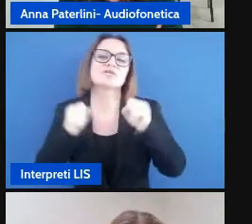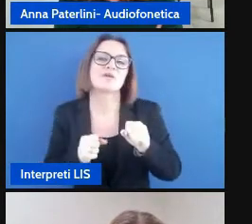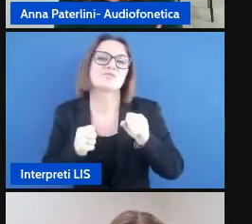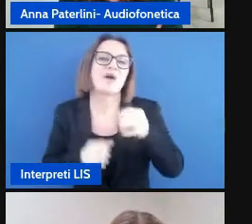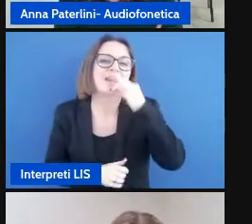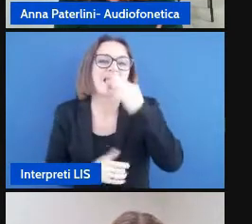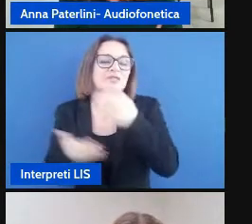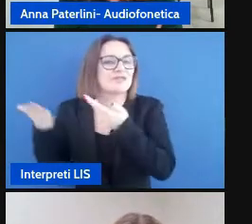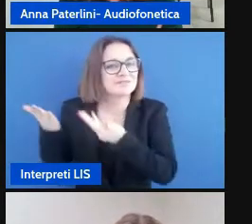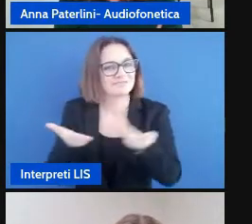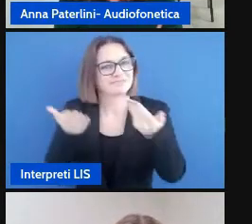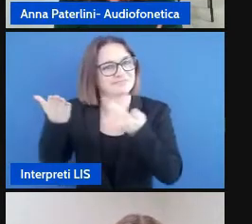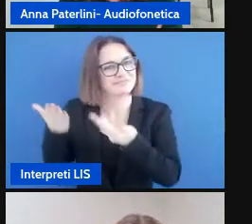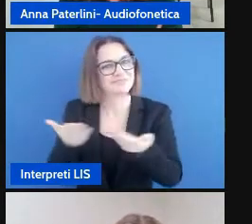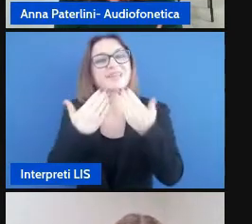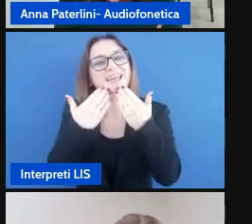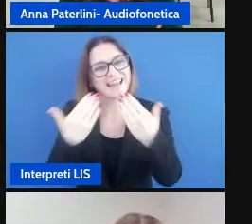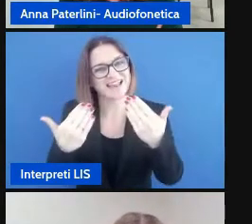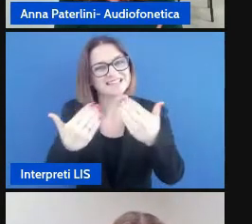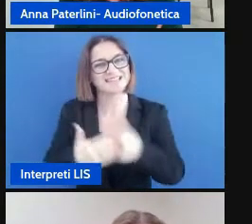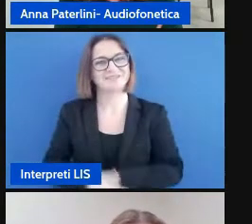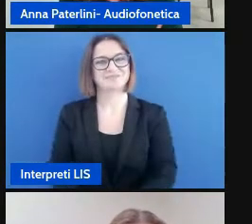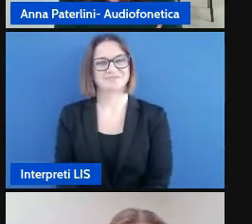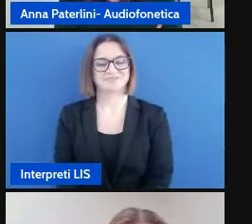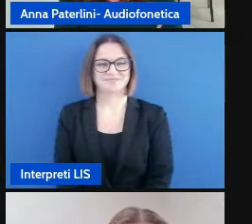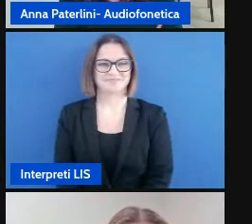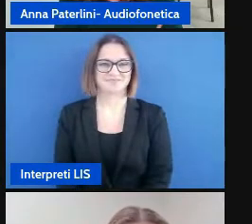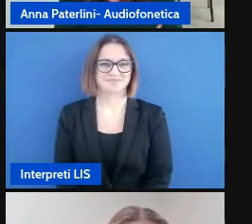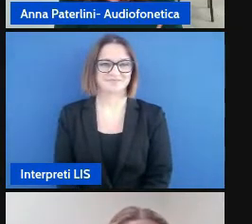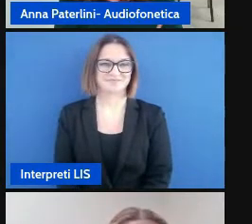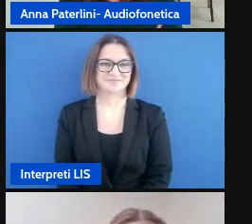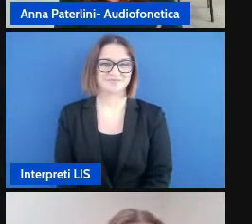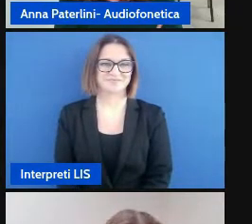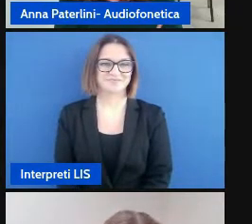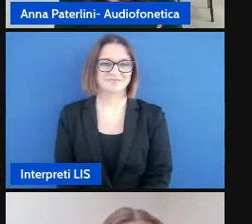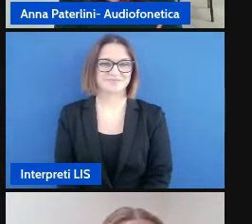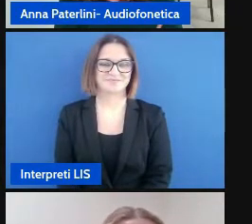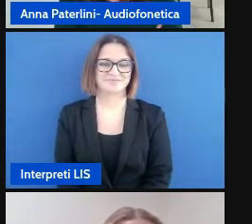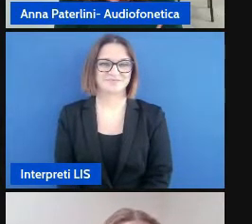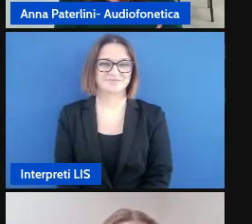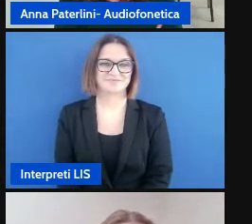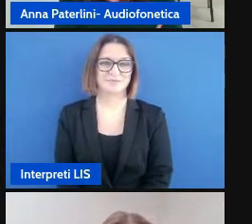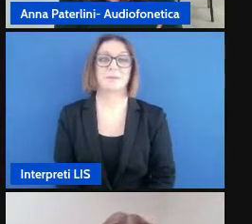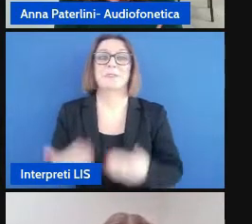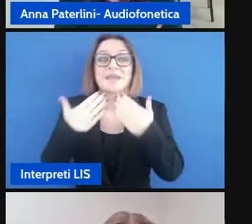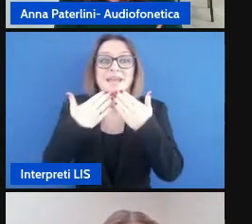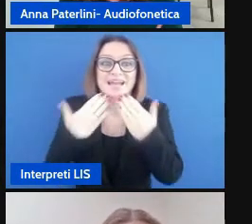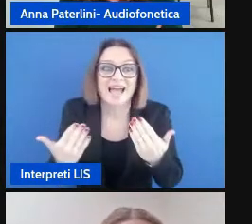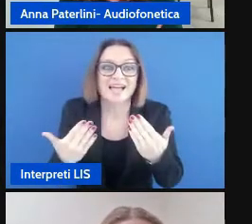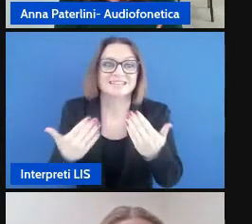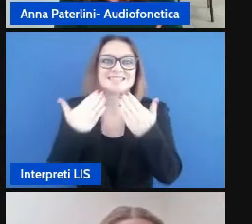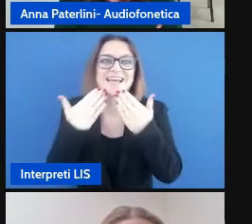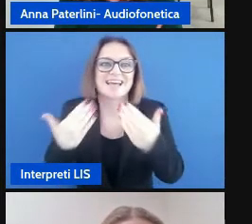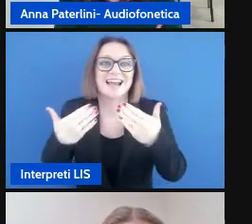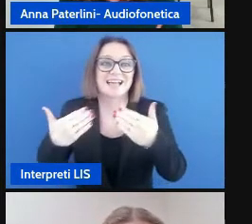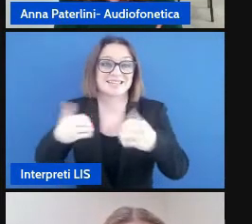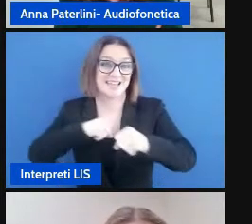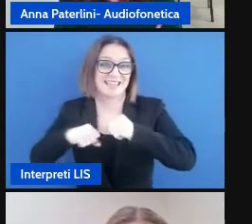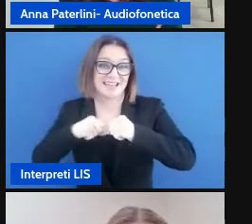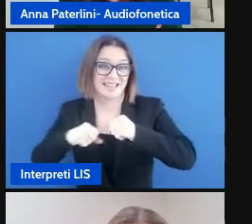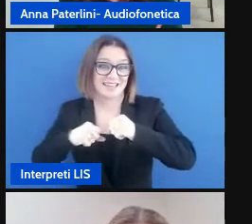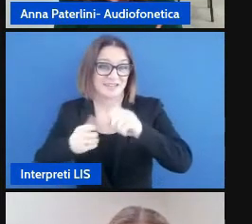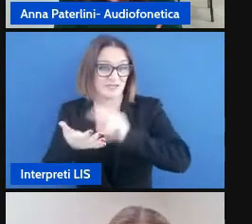relatori grazie grazie ringrazio la direttrice della scuola